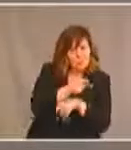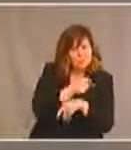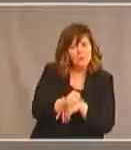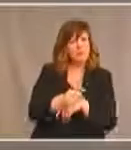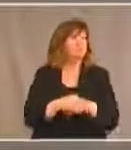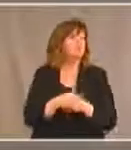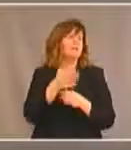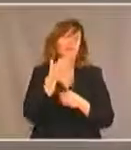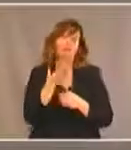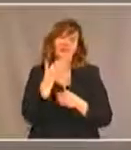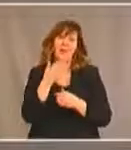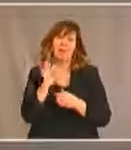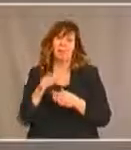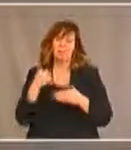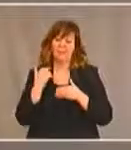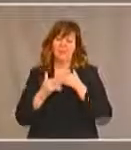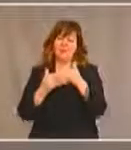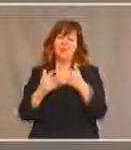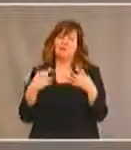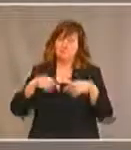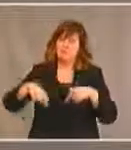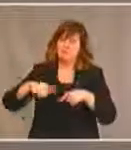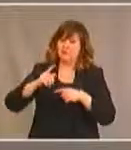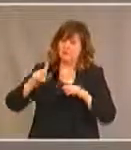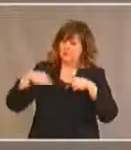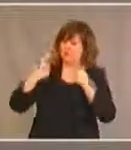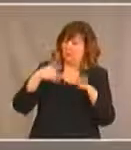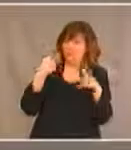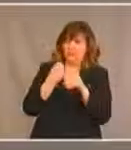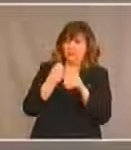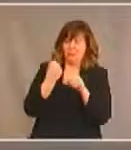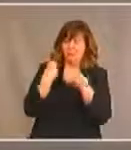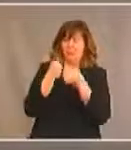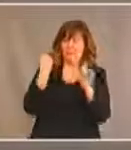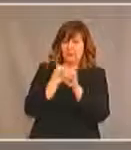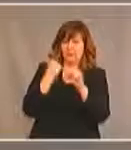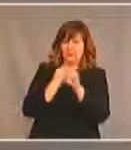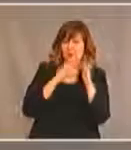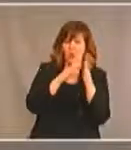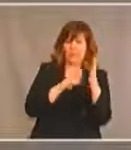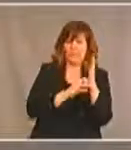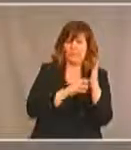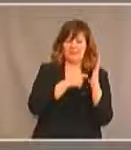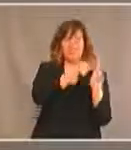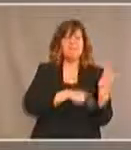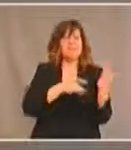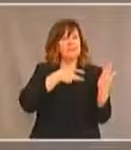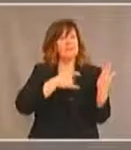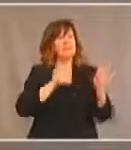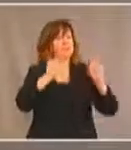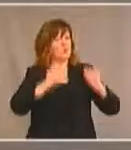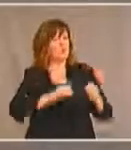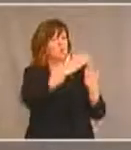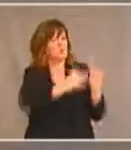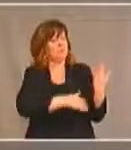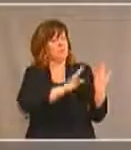que nous avons fait beaucoup de travail en amont pour créer un texte de loi solide et ensuite les parlementaires font